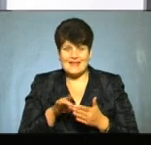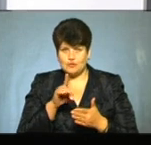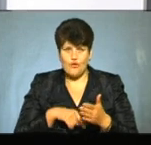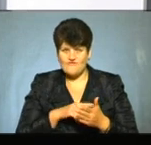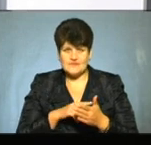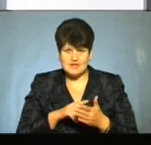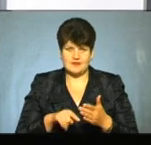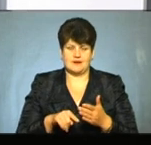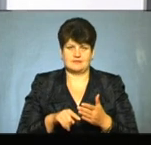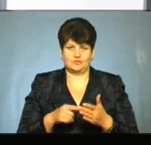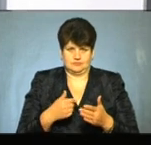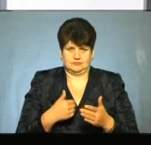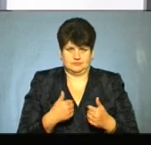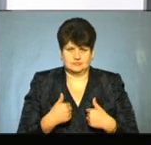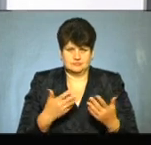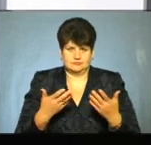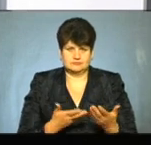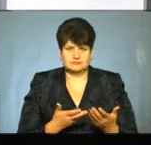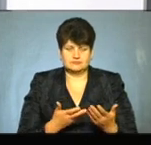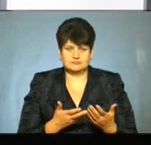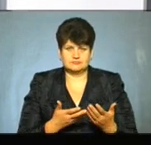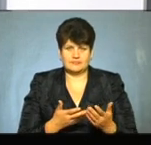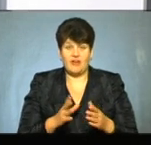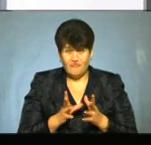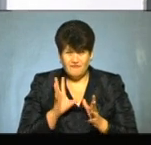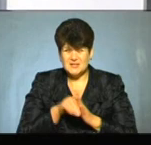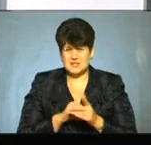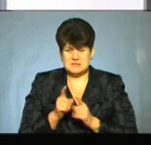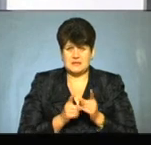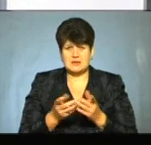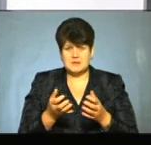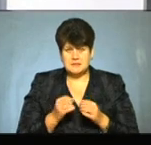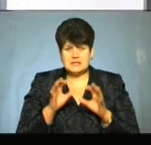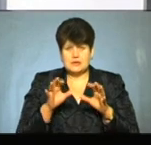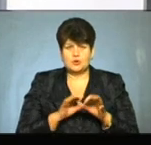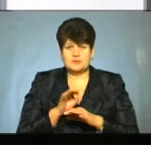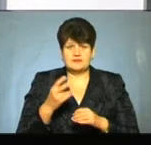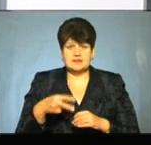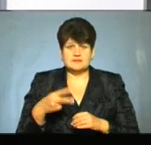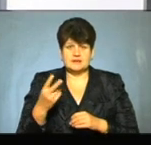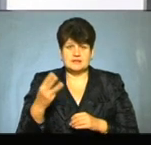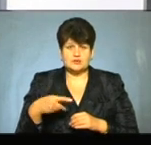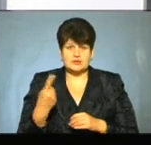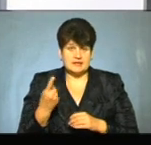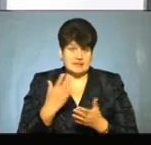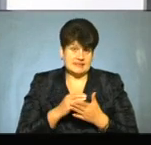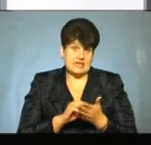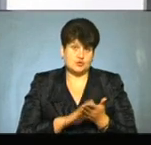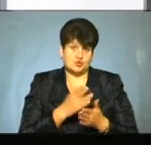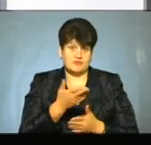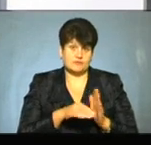Відповіри до місцевого самодавання, що ми не будуємо інфраструктуру, знесіть зміни. Прийміть законопроект 2231, який є зареєстровані в парламенті.